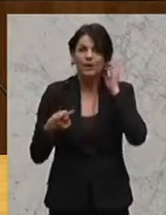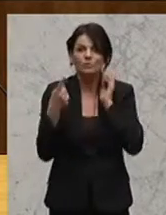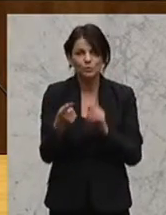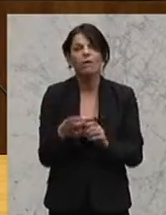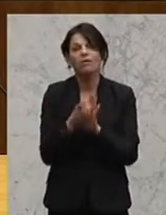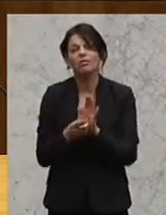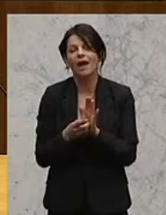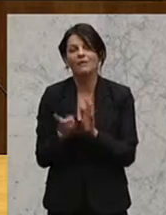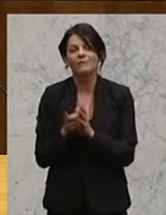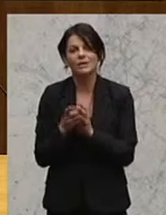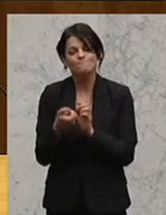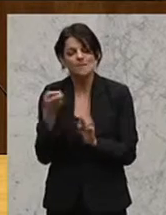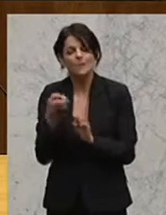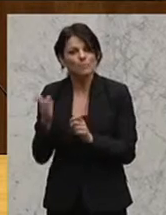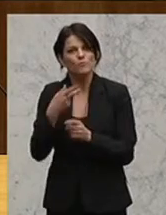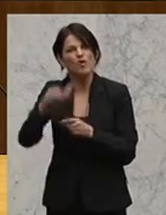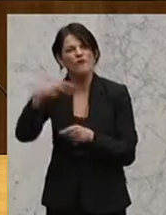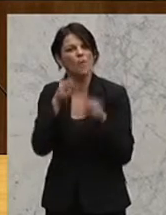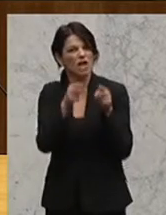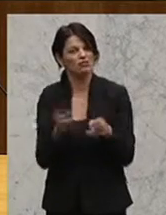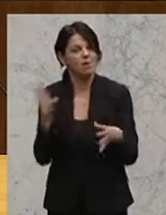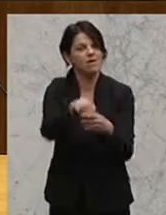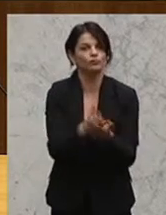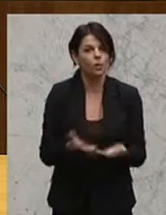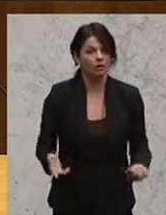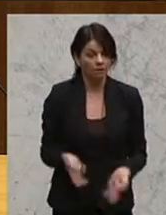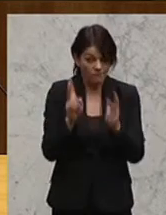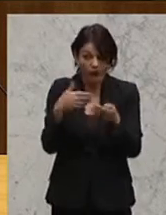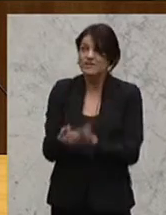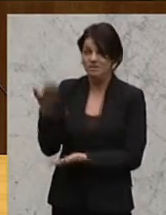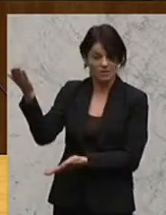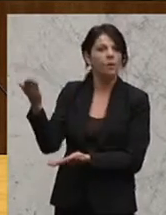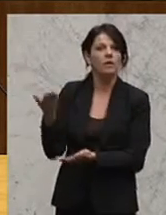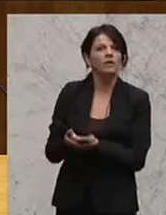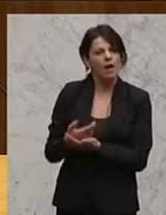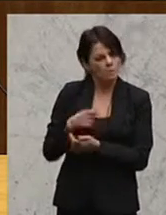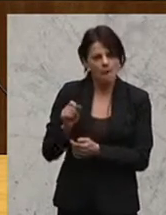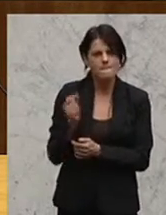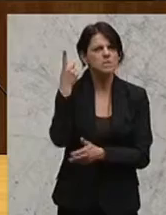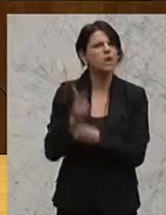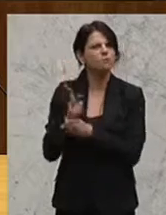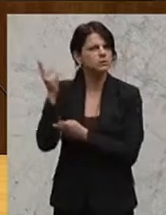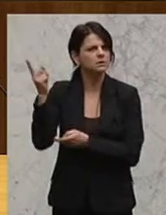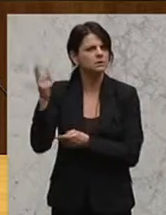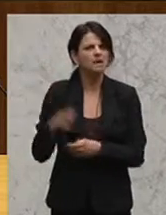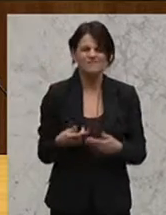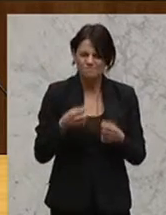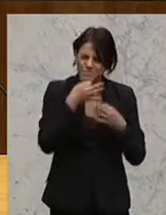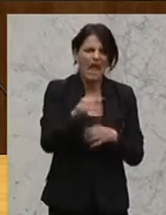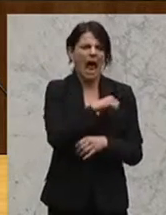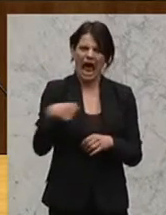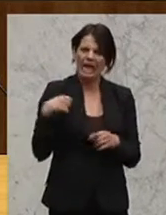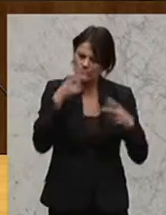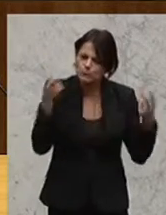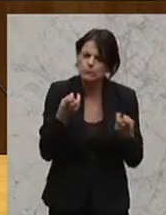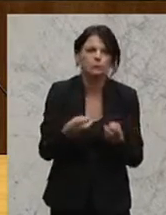das vorinstallieren. So ist das definitiv und daher müssen wir dort besonderes Augenmerk drauflegen. Eigene Suchprogramme und